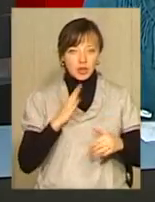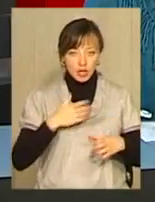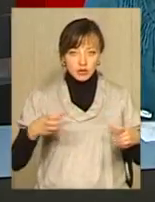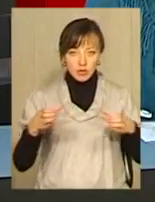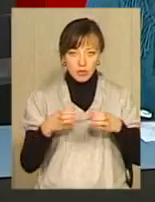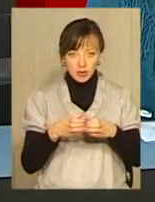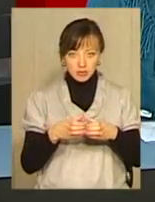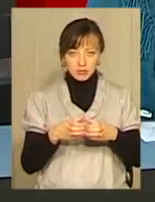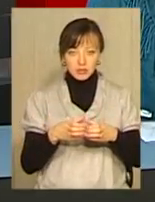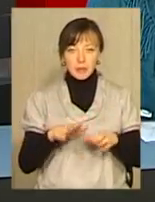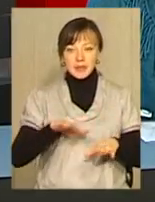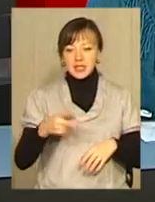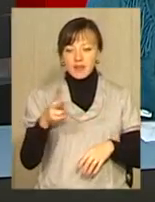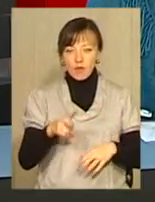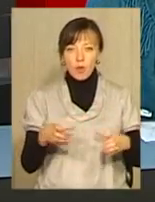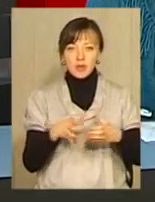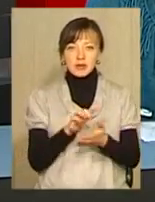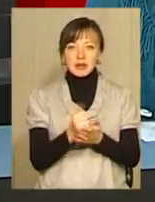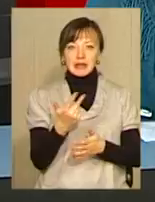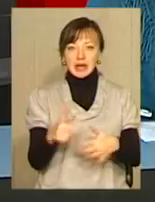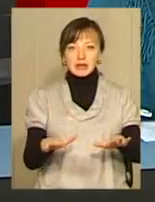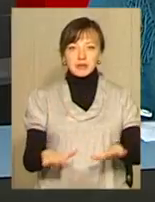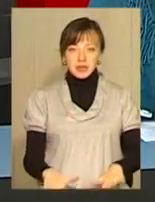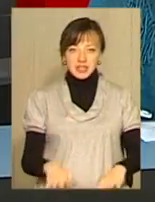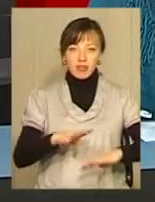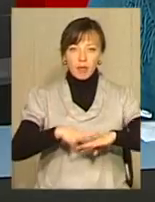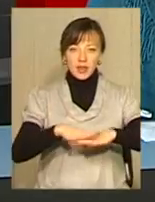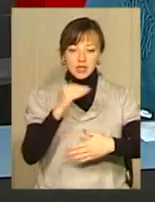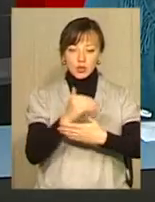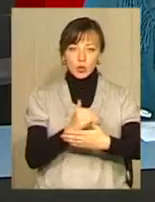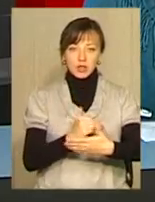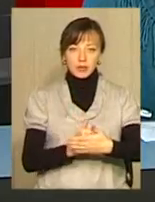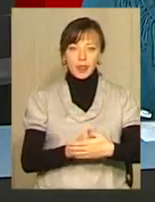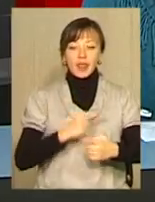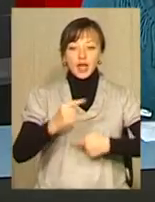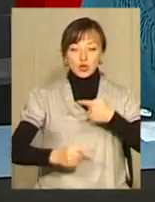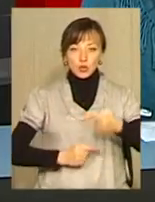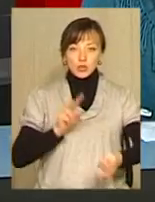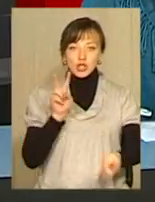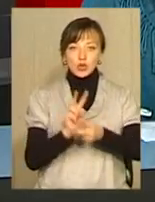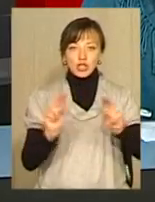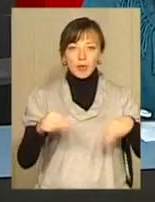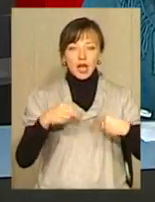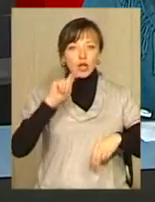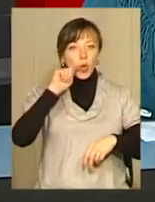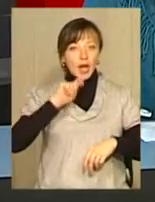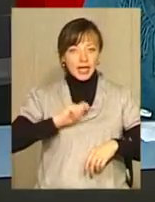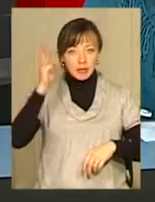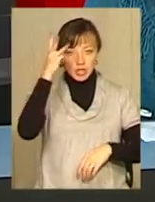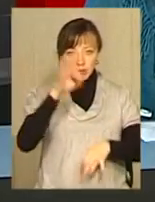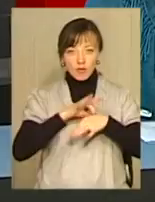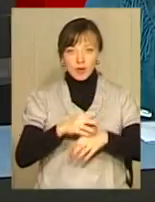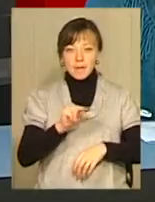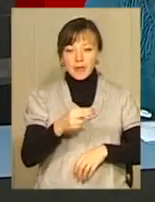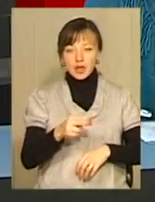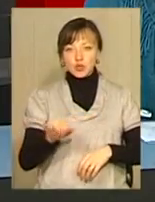«Красно-Перекопської Кримсоди» та фаворита «Лубнів» посідає третє місце в турнірній таблиці Суперліги. Наступні зустрічі Чемпіонату України хмельничани проведуть у п